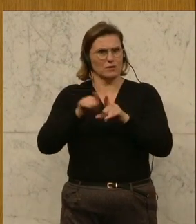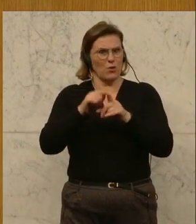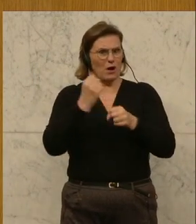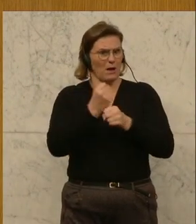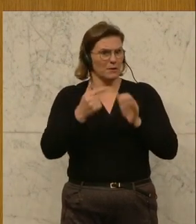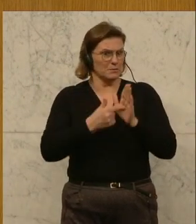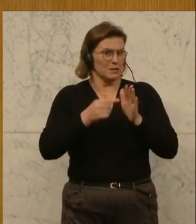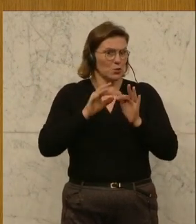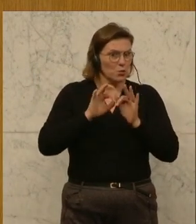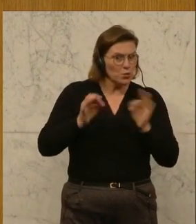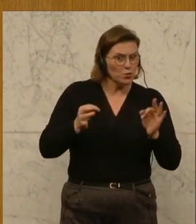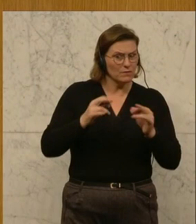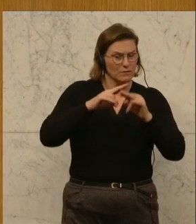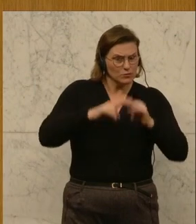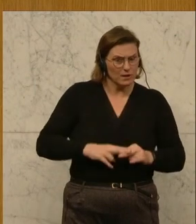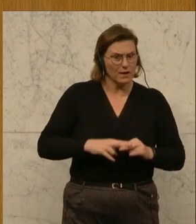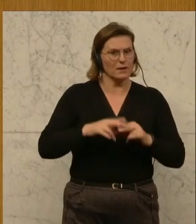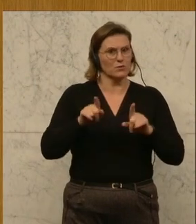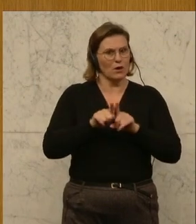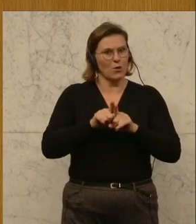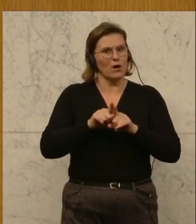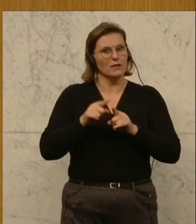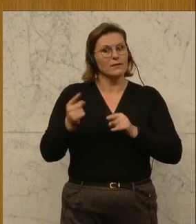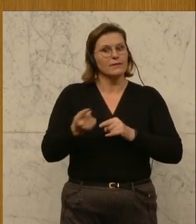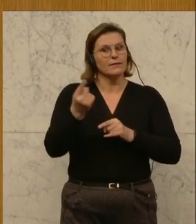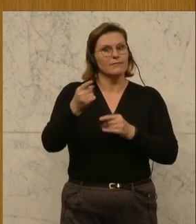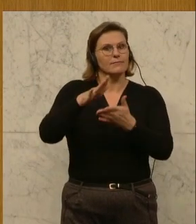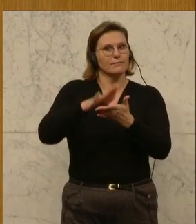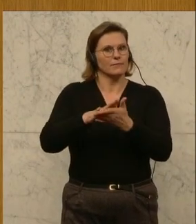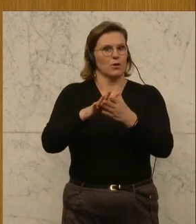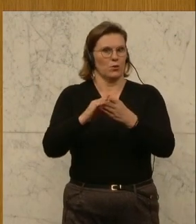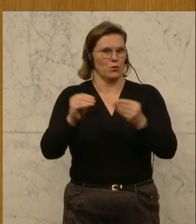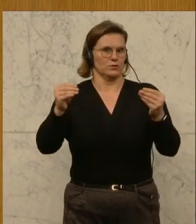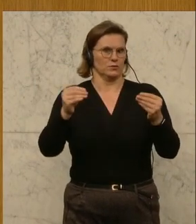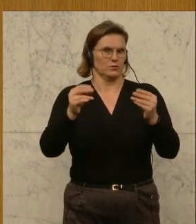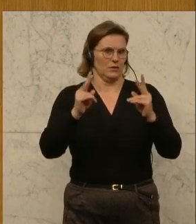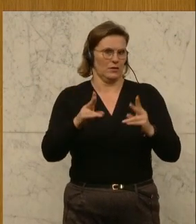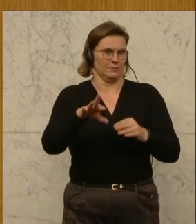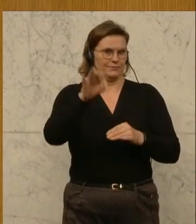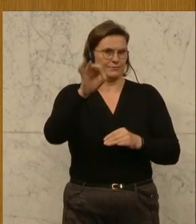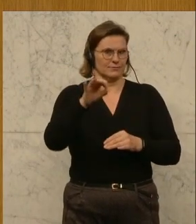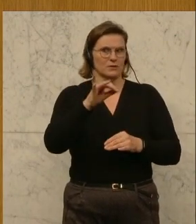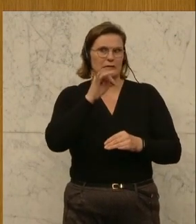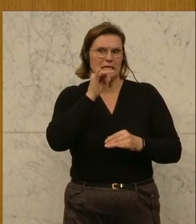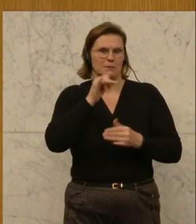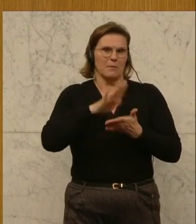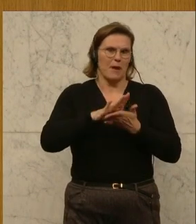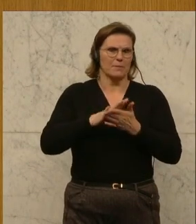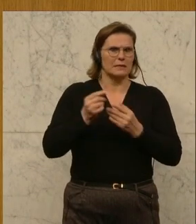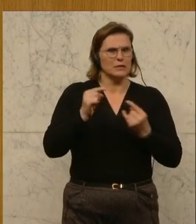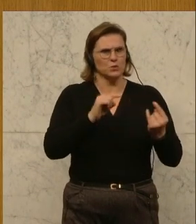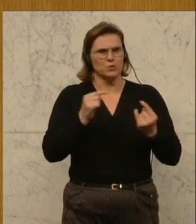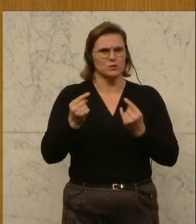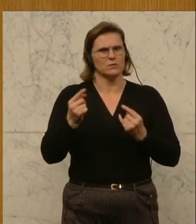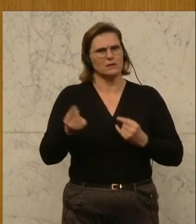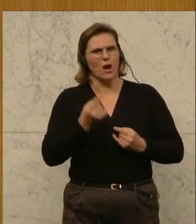Weil dann könnten wir langfristig und zielorientiert an einer Lösung arbeiten. Und es gibt keine Diskussionen mehr, wer